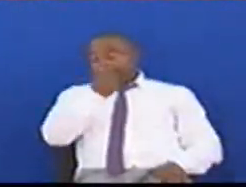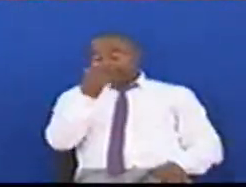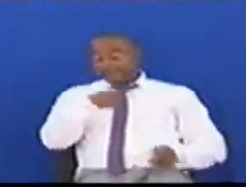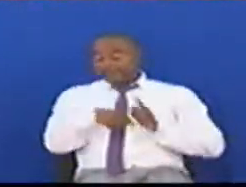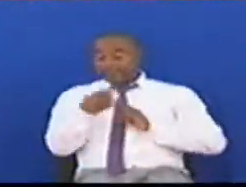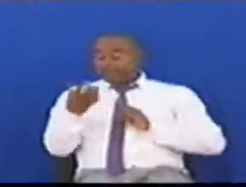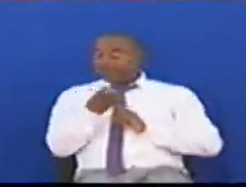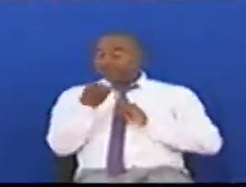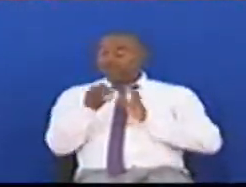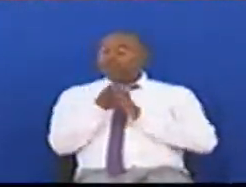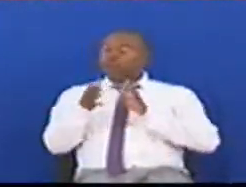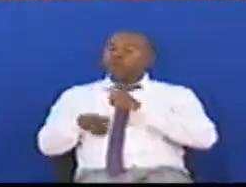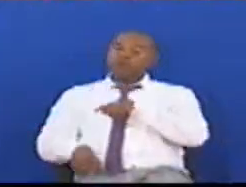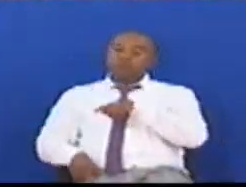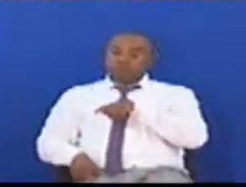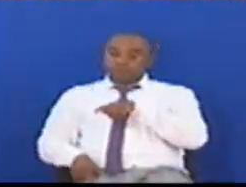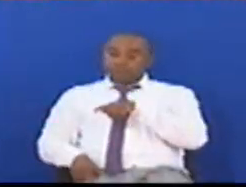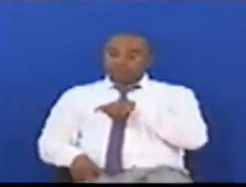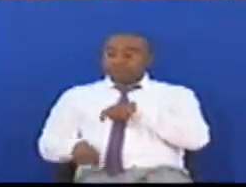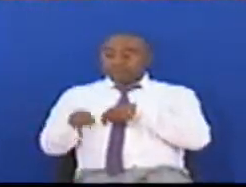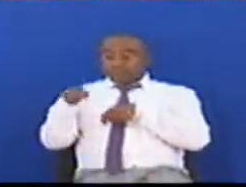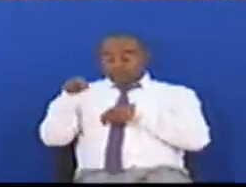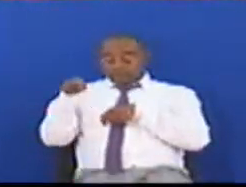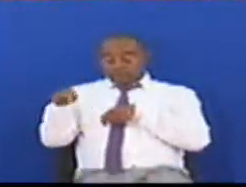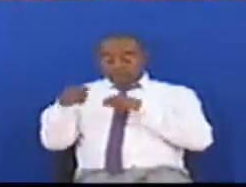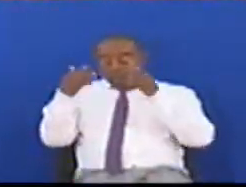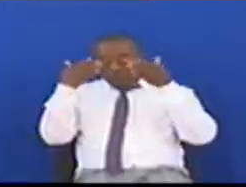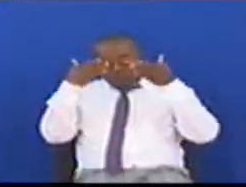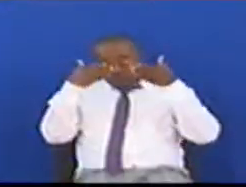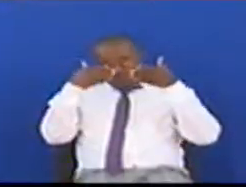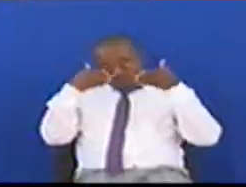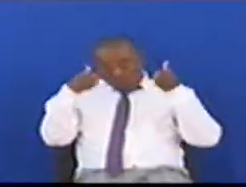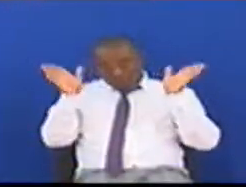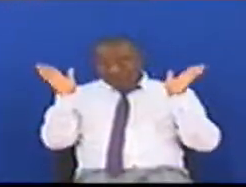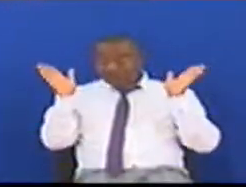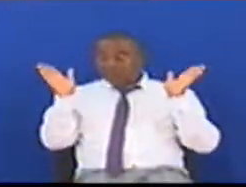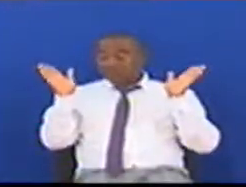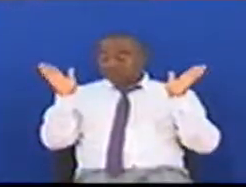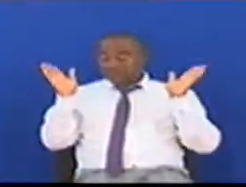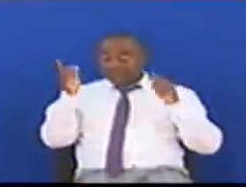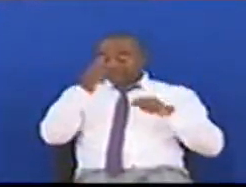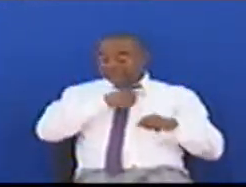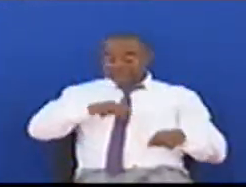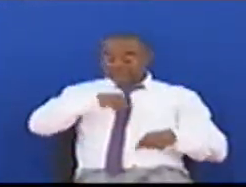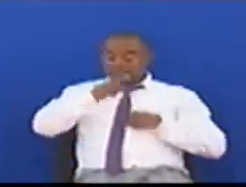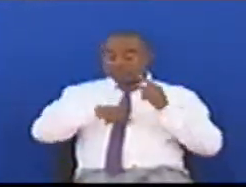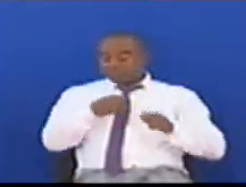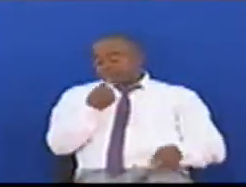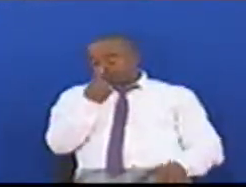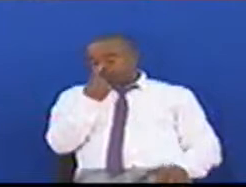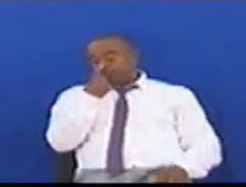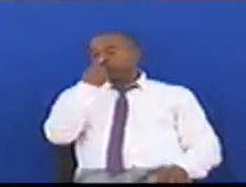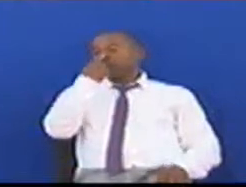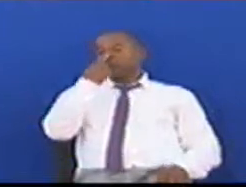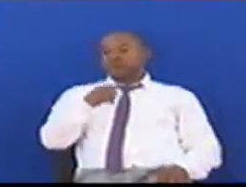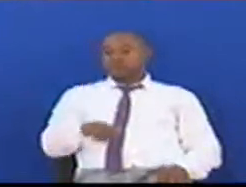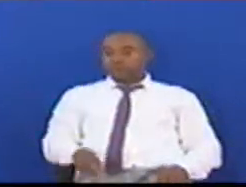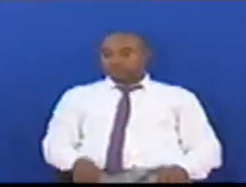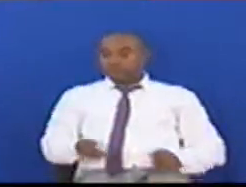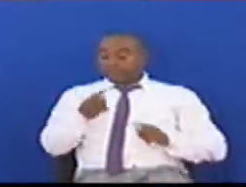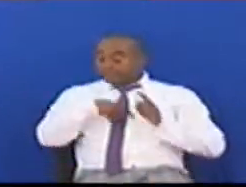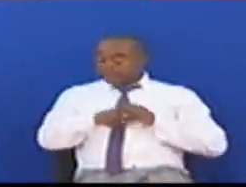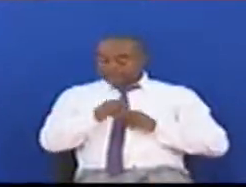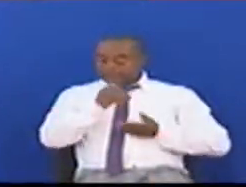Sana Ambayo Nithahir Kwamba Inabidi Tuendelea Kujifunia Ukiangalia Kwenye Sekta Ya